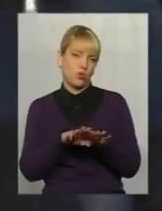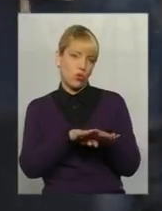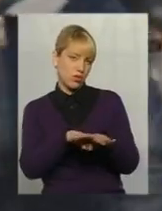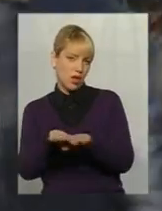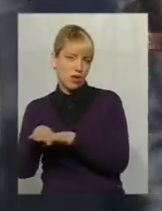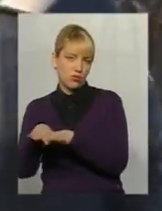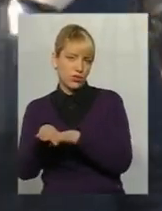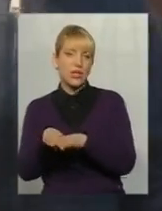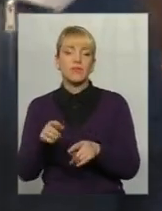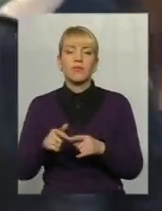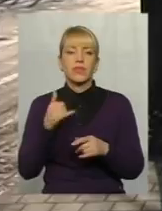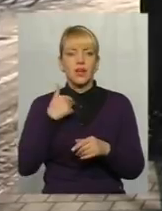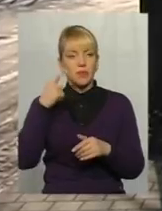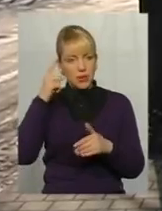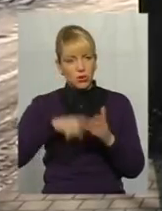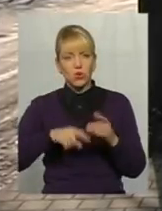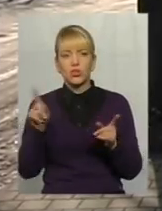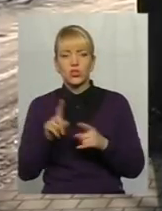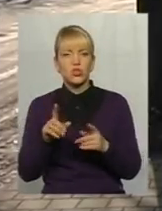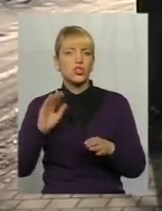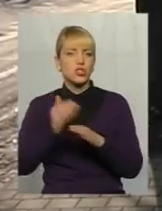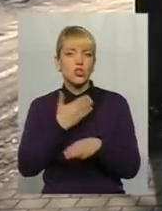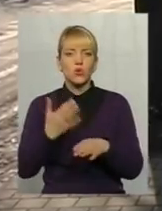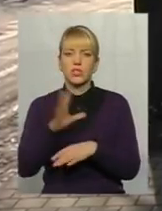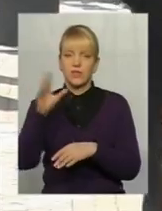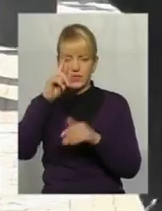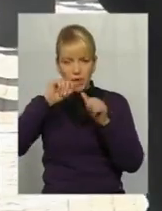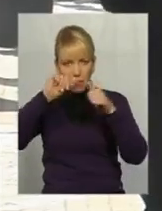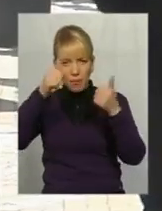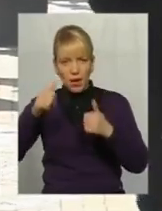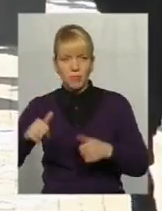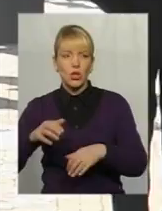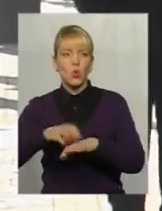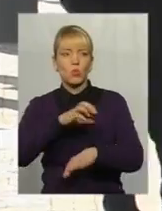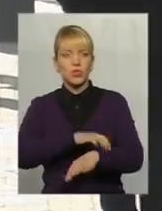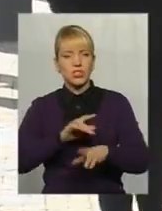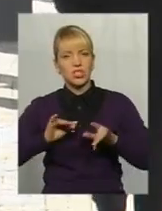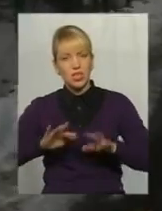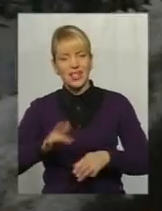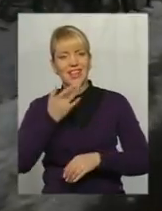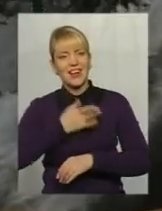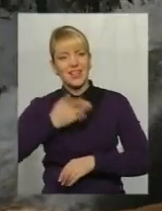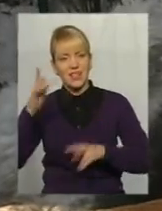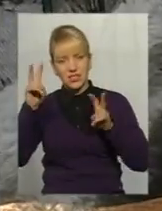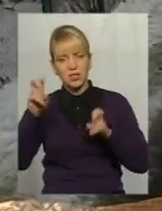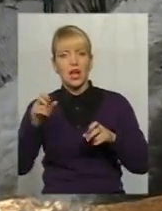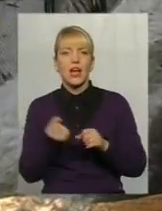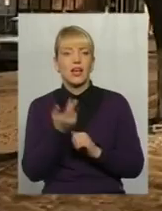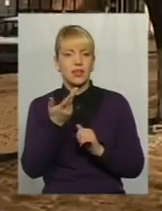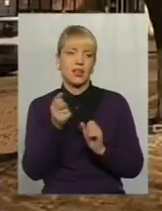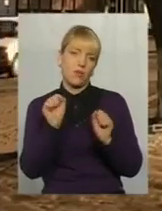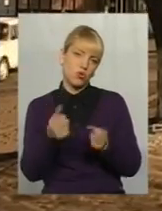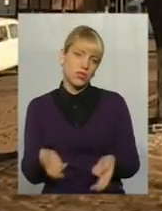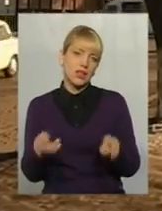українців переконані, зносити усі до єдиного пам'ятника комуністичним діячам та радянські символи не потрібно. Кілька можна залишити,